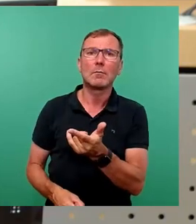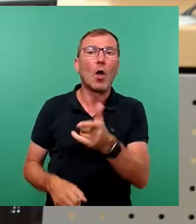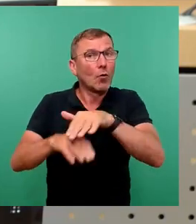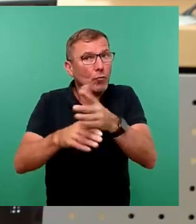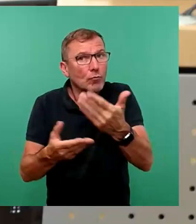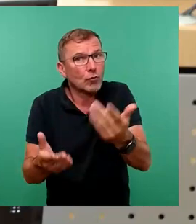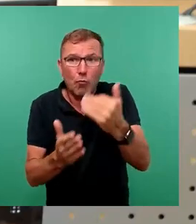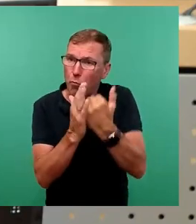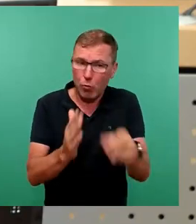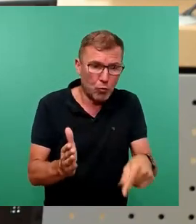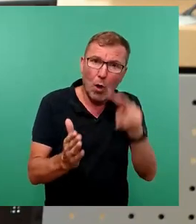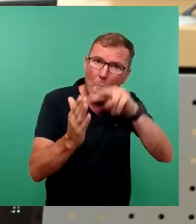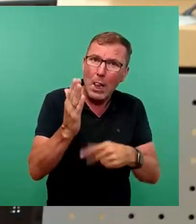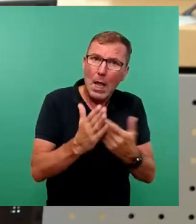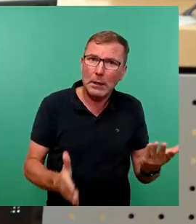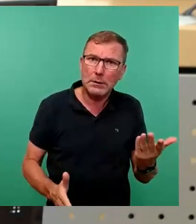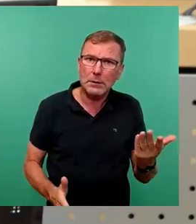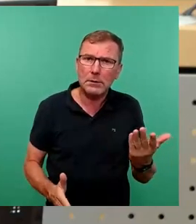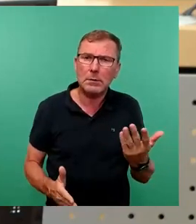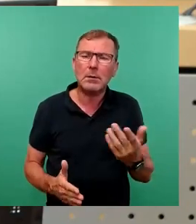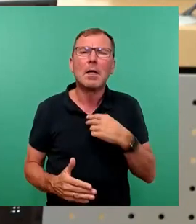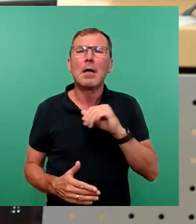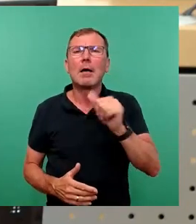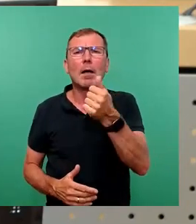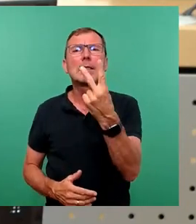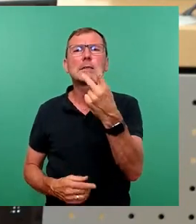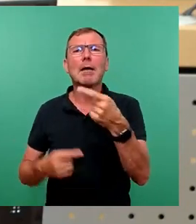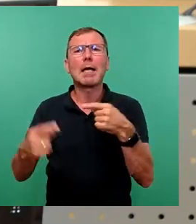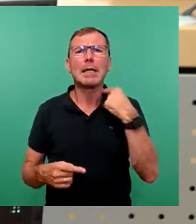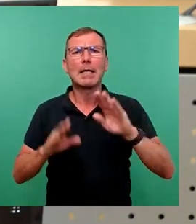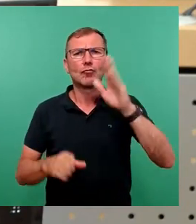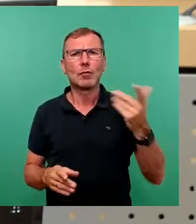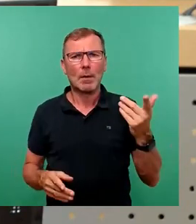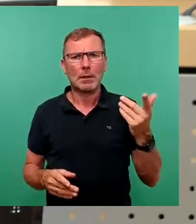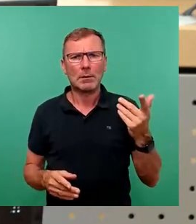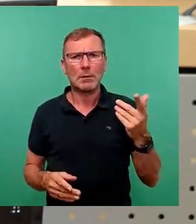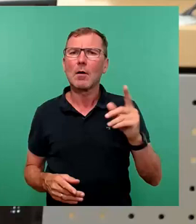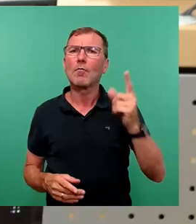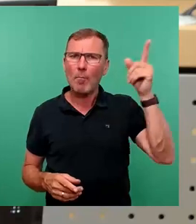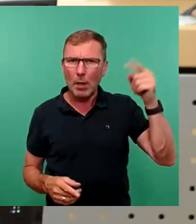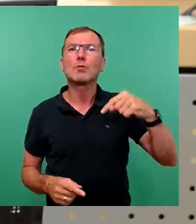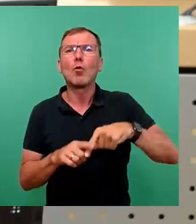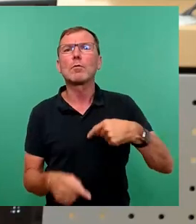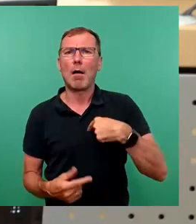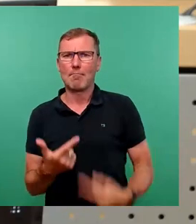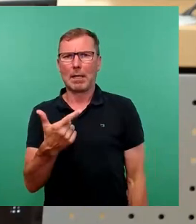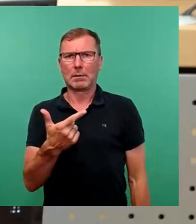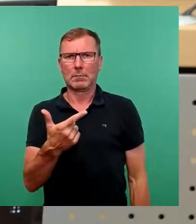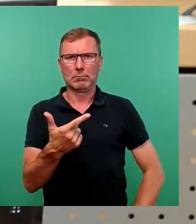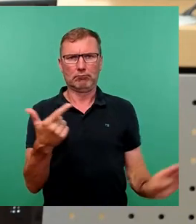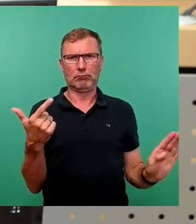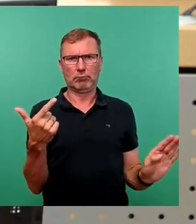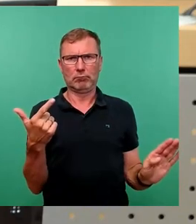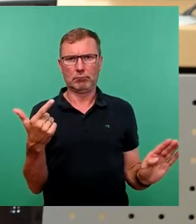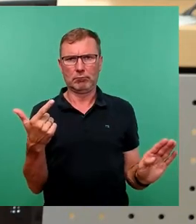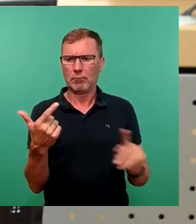kann man dem Protokoll nachlesen, es hat meistens zwei Gegenstimmen gegen die Vertagung gegeben, die des Oberbürgermeisters und meine. Halten